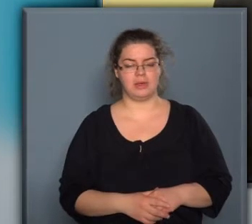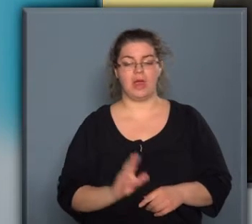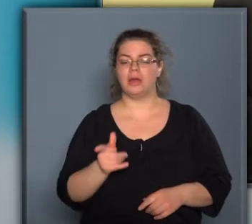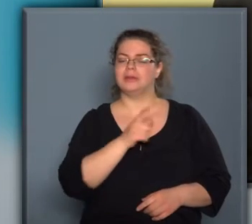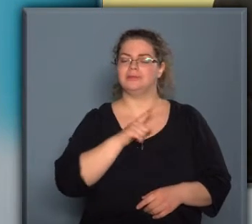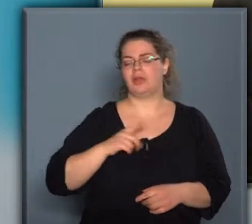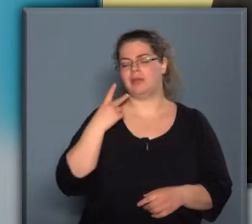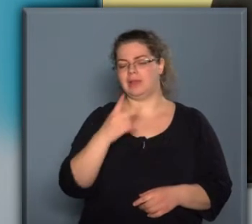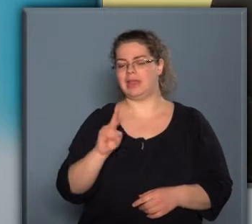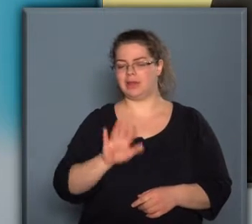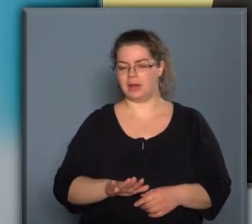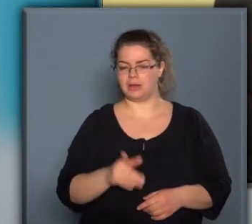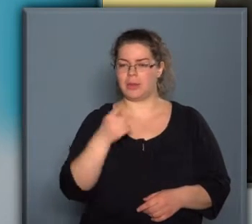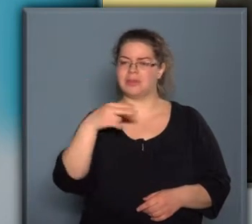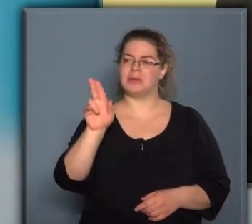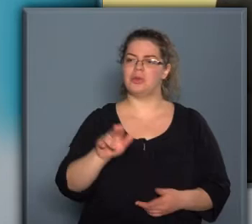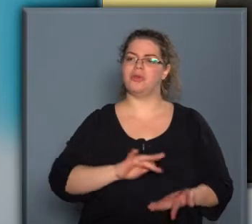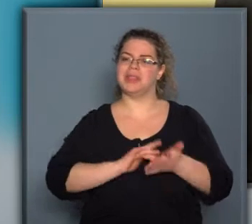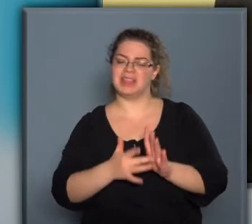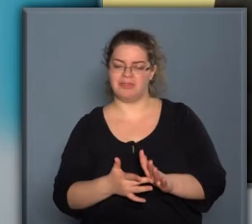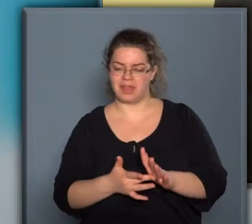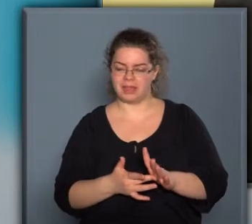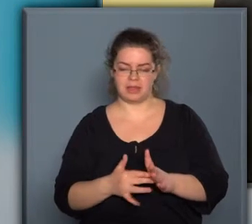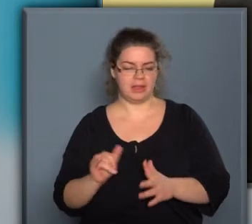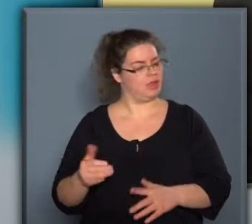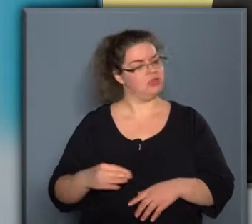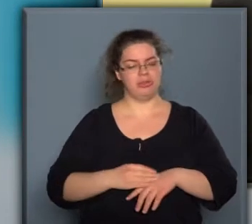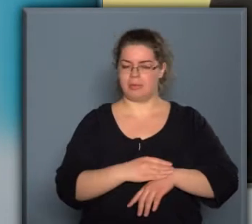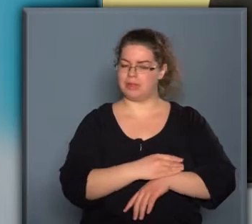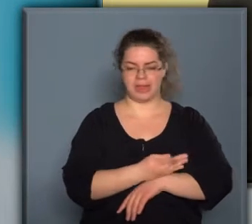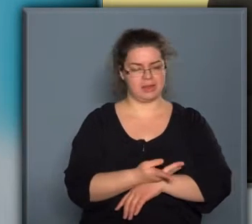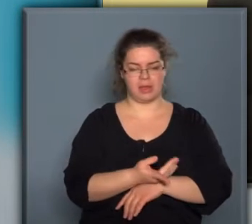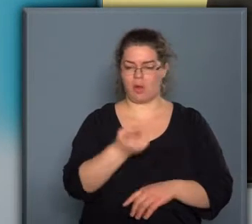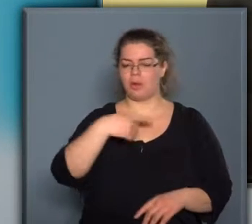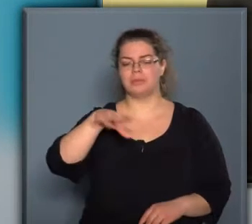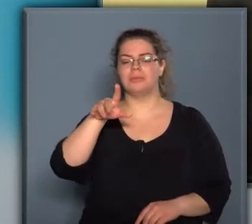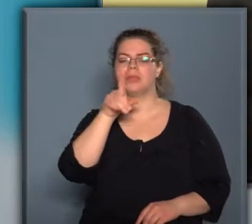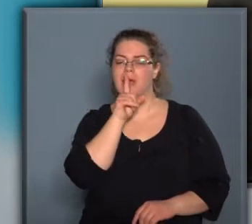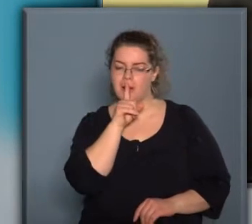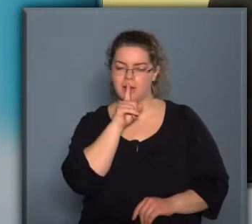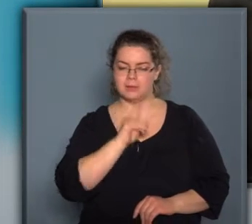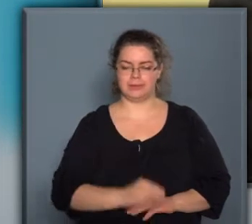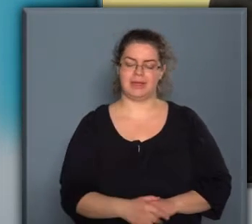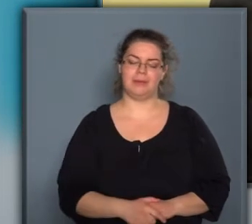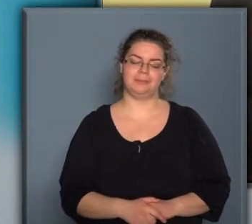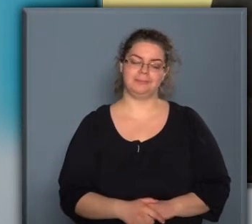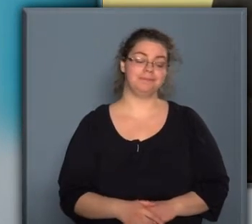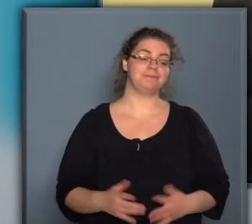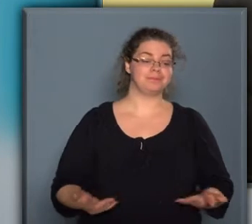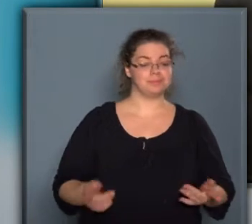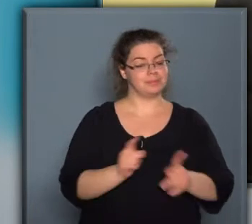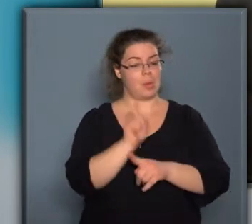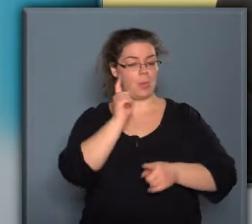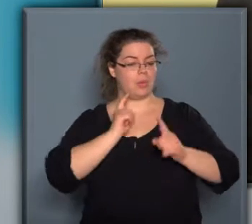ki csak azt látja rajta, amit a művész kifejezett, és nem érzi, hogy mit hallgatott el. Úgy